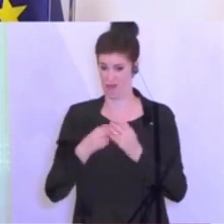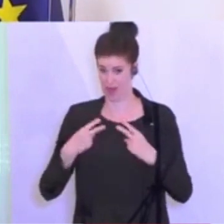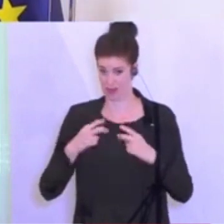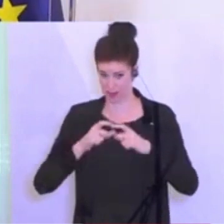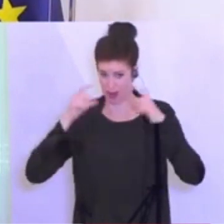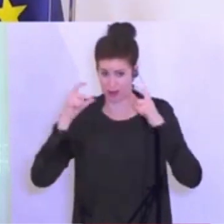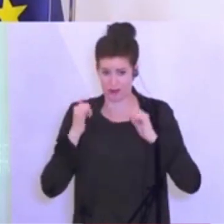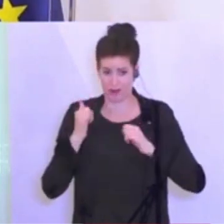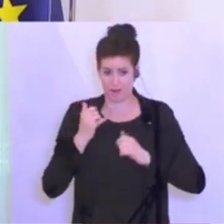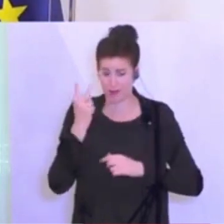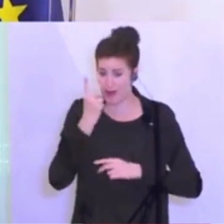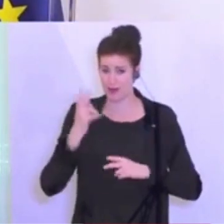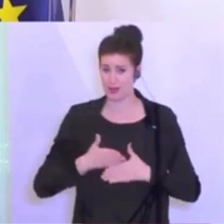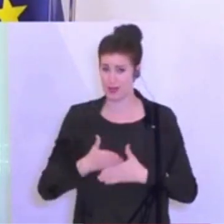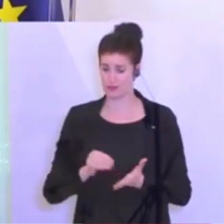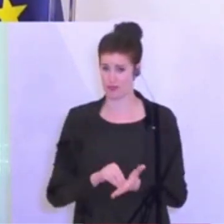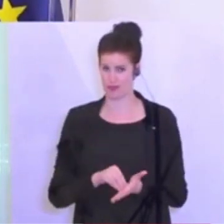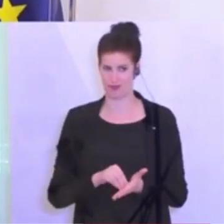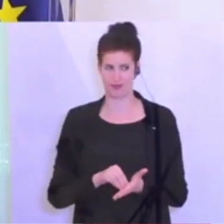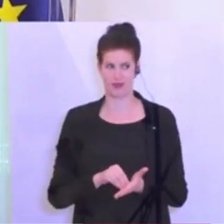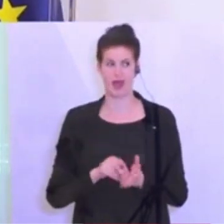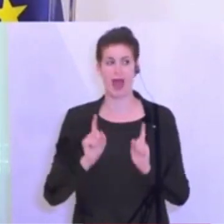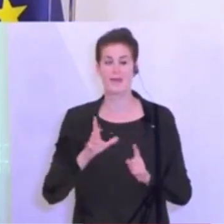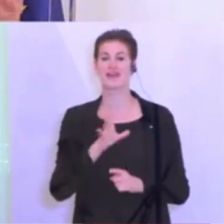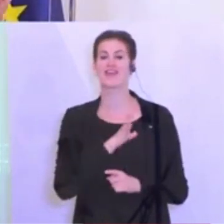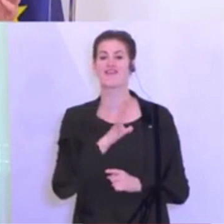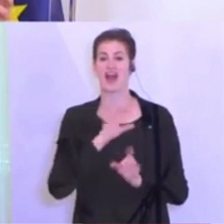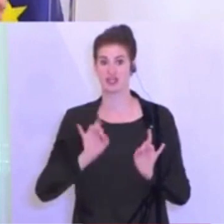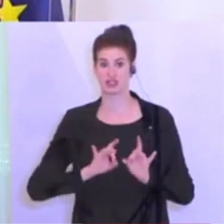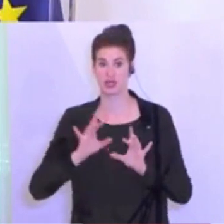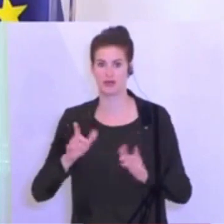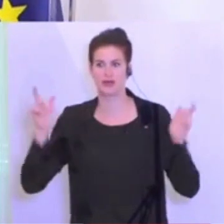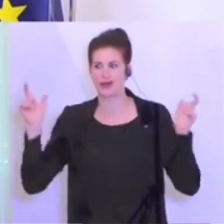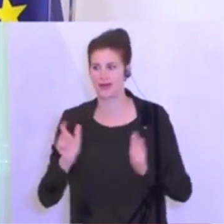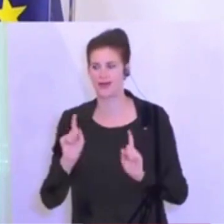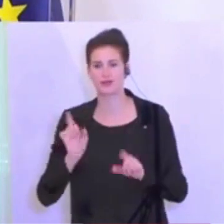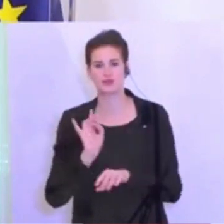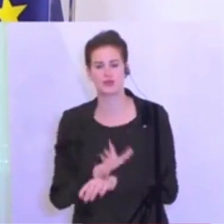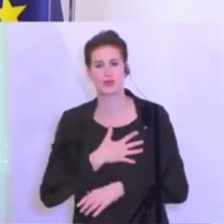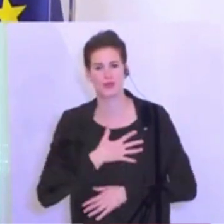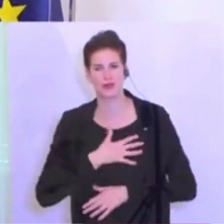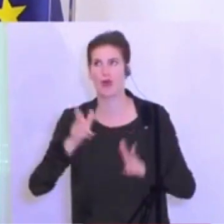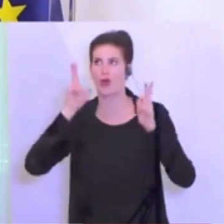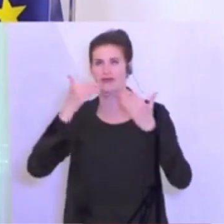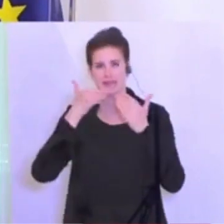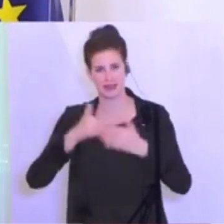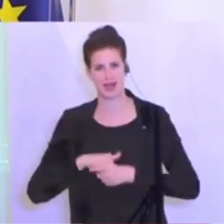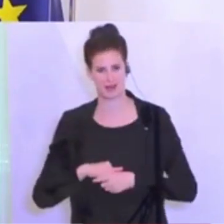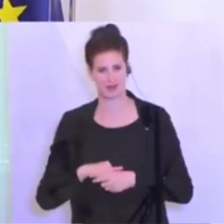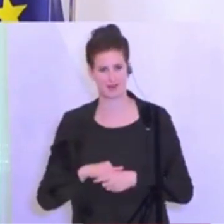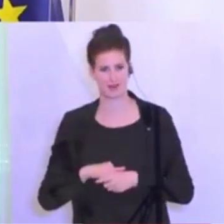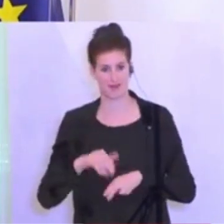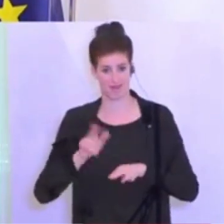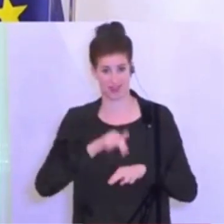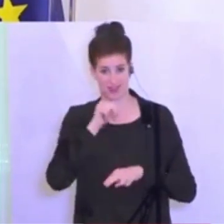Ist die Gefahr, sich anzustecken, etwas kleiner geworden? Ja, Gott sei Dank, sonst könnten wir ja nicht das Land wieder hochfahren. Und je nachdem, wie